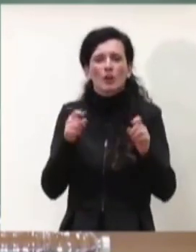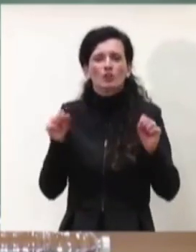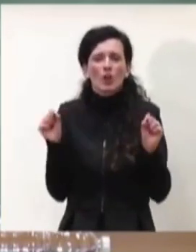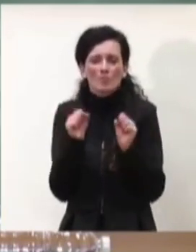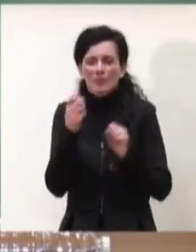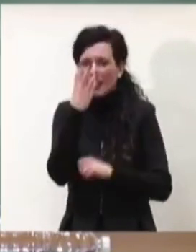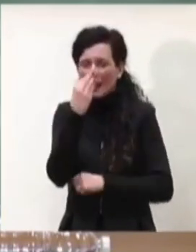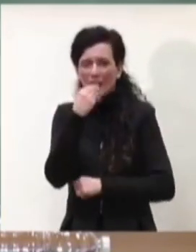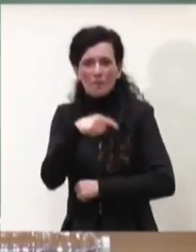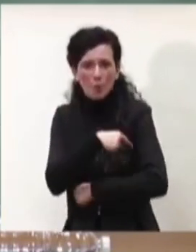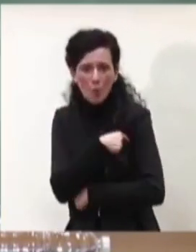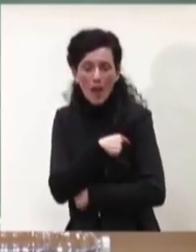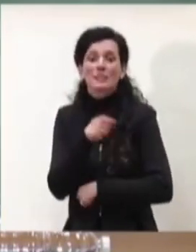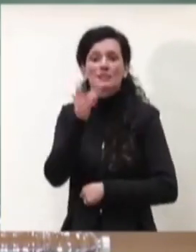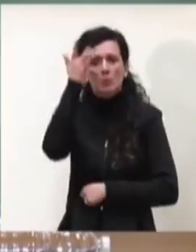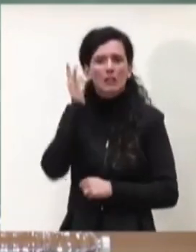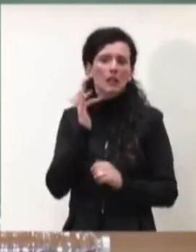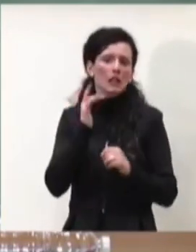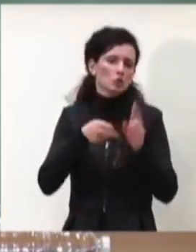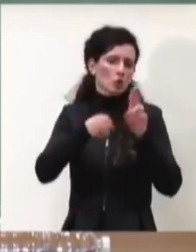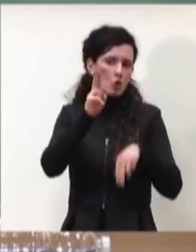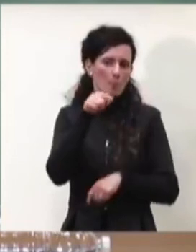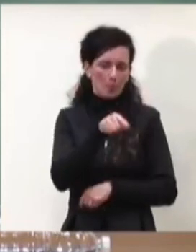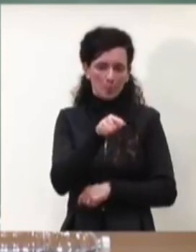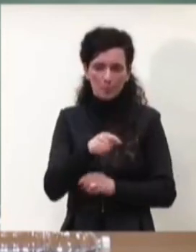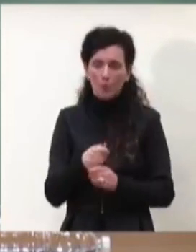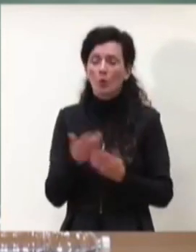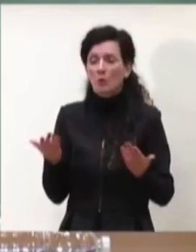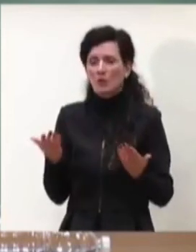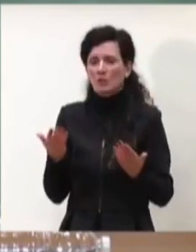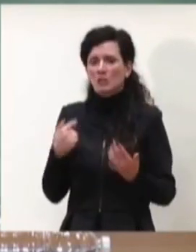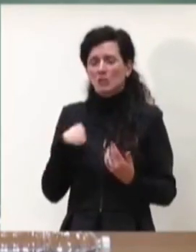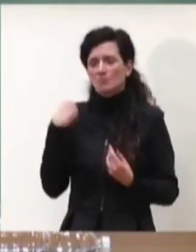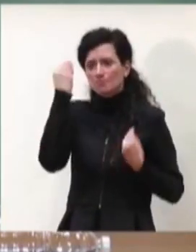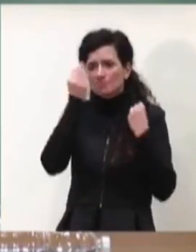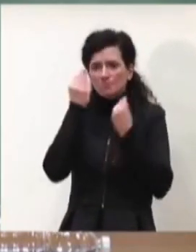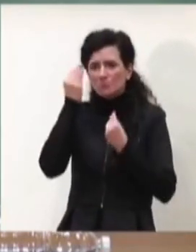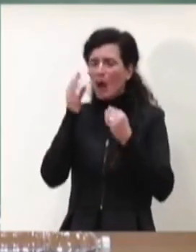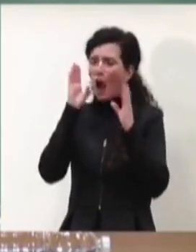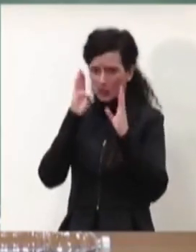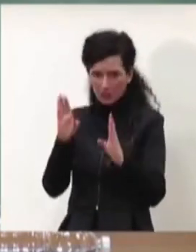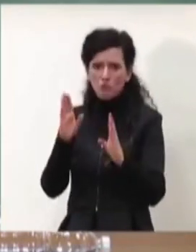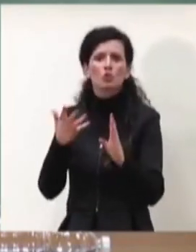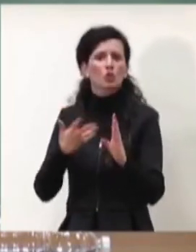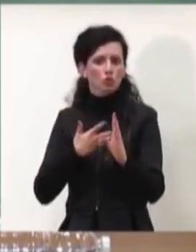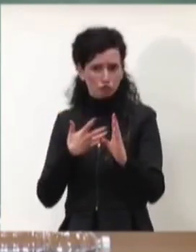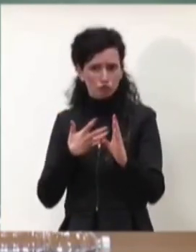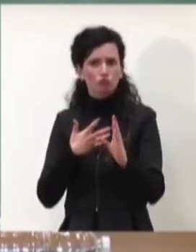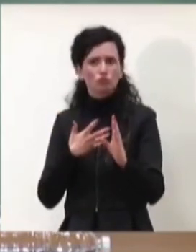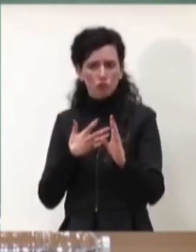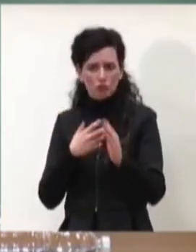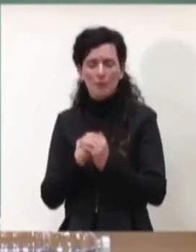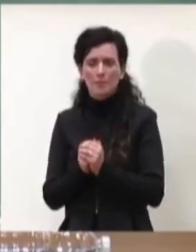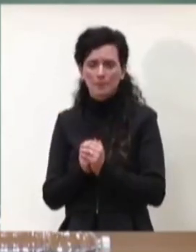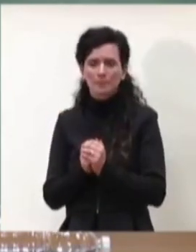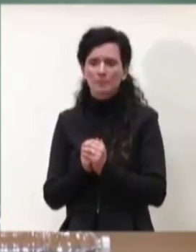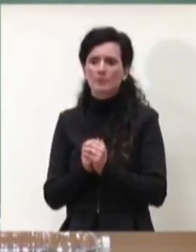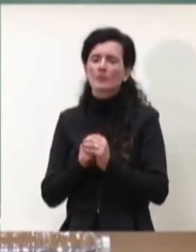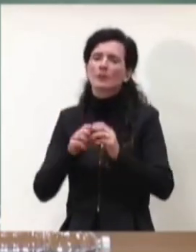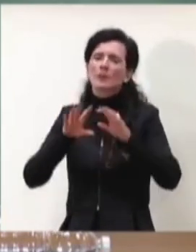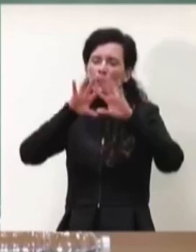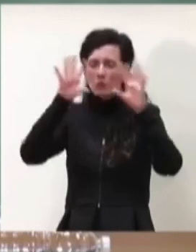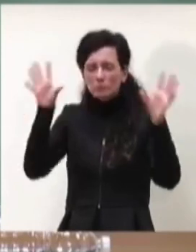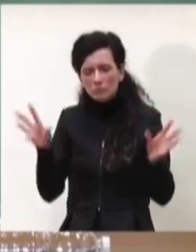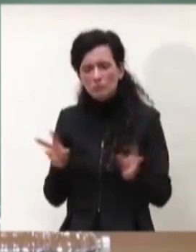in realtà è la stagione più a rischio. Quindi credo che questa grande attenzione ci sia, un quadro più preciso lo potremo avere come abbiamo detto